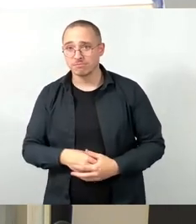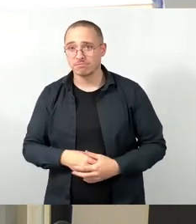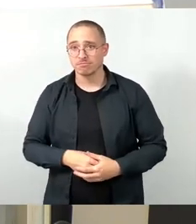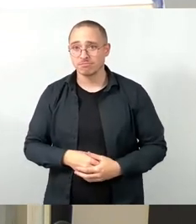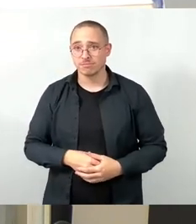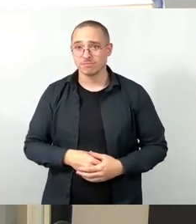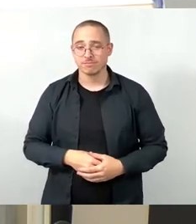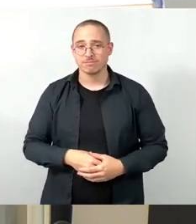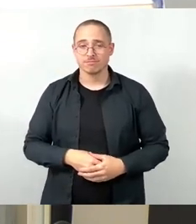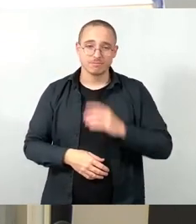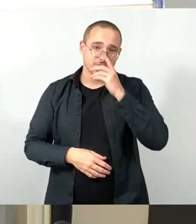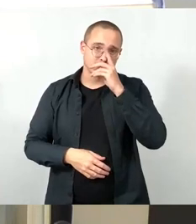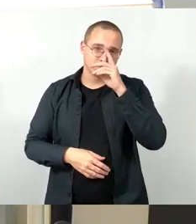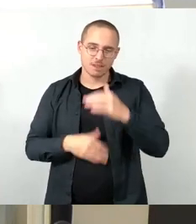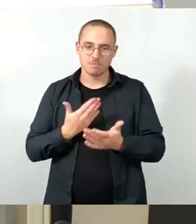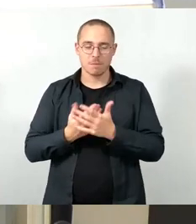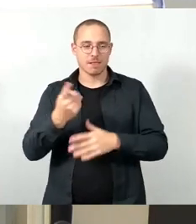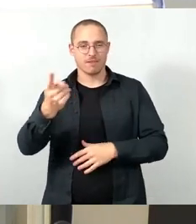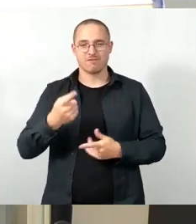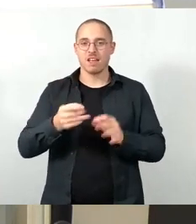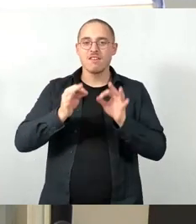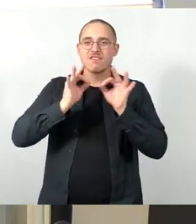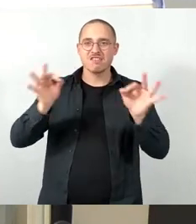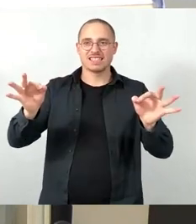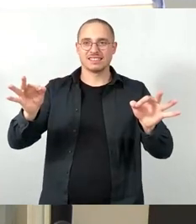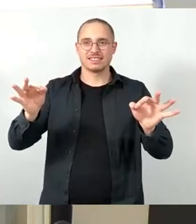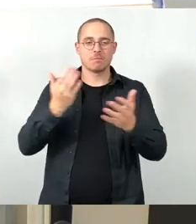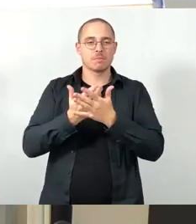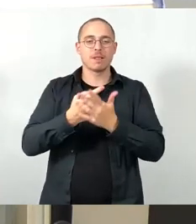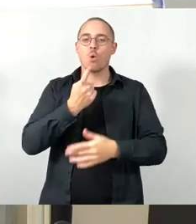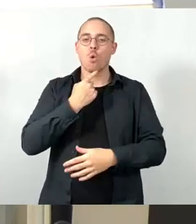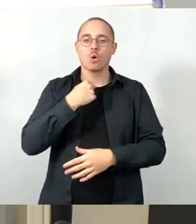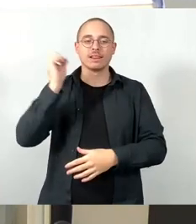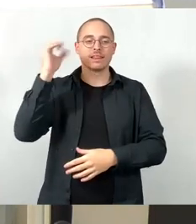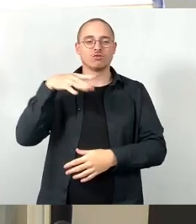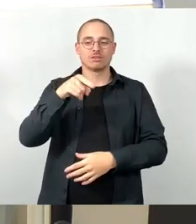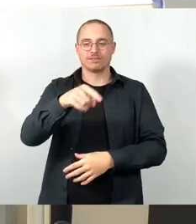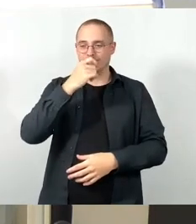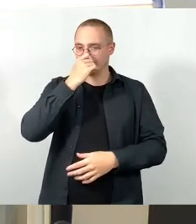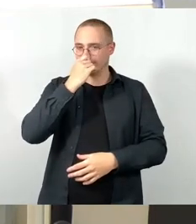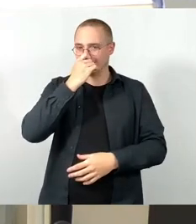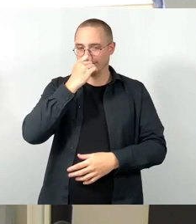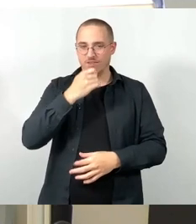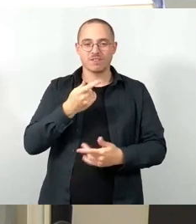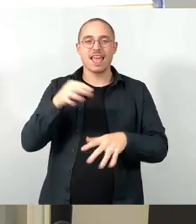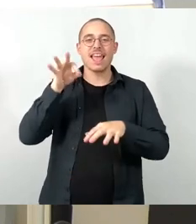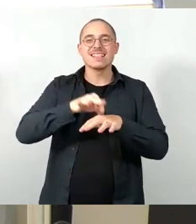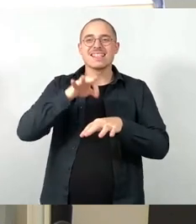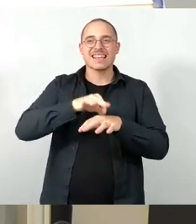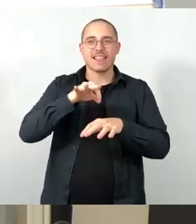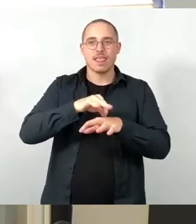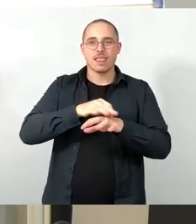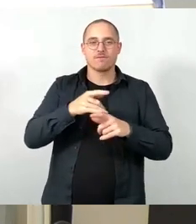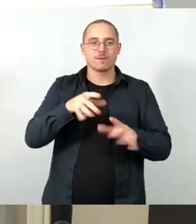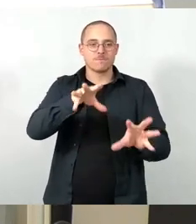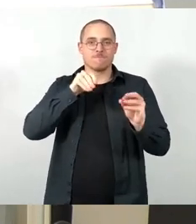Frequenzen zu arbeiten, also vor allen Dingen Rotlicht, die Insekten nicht mehr so anziehen. Das ist ja im Prinzip die Problematik im Naturschutzgebiet, Insekten sich dann an